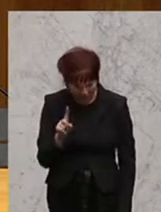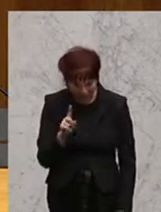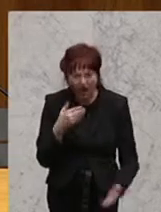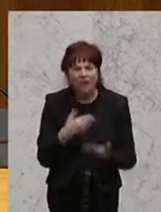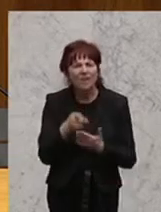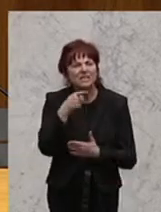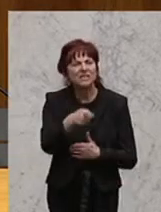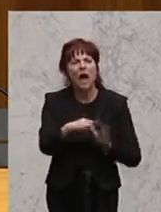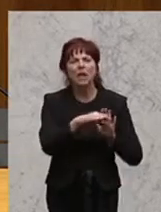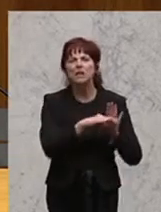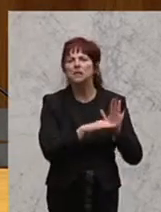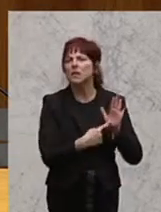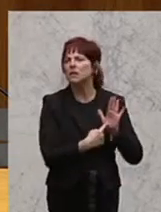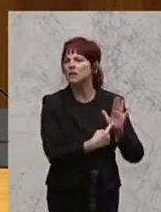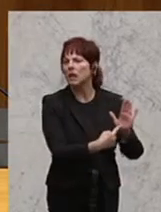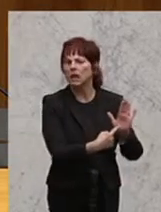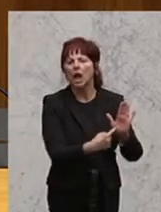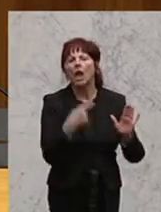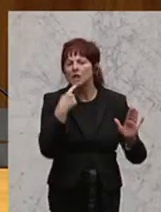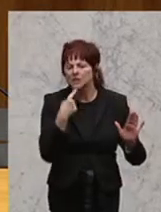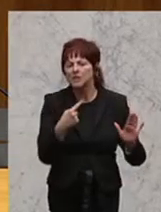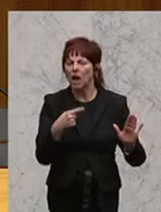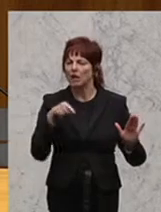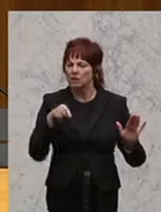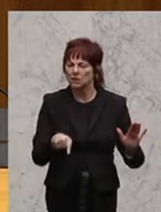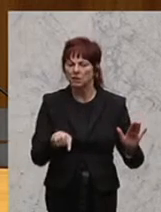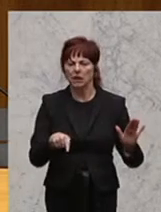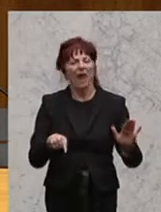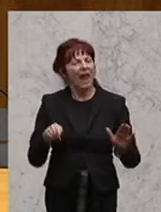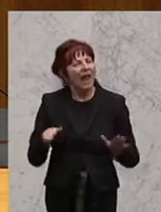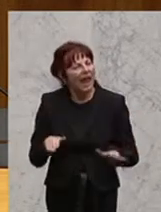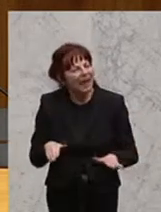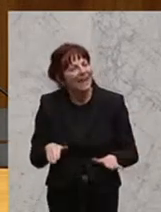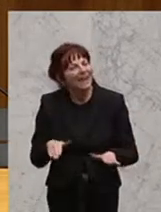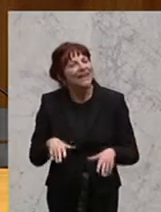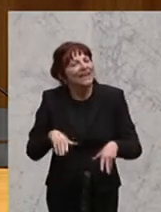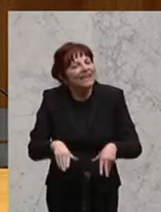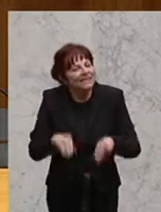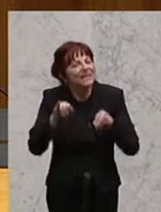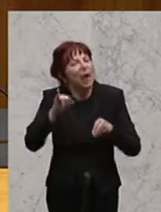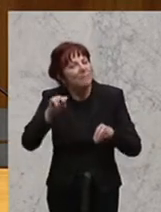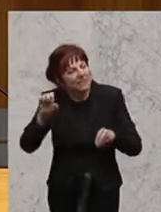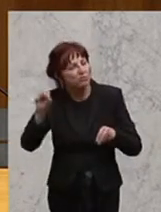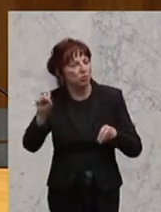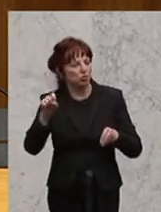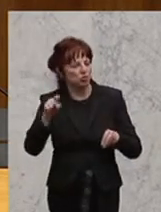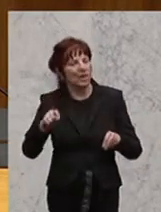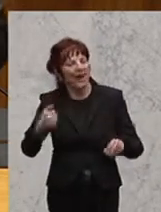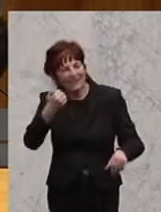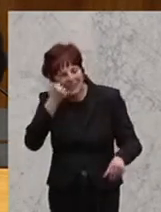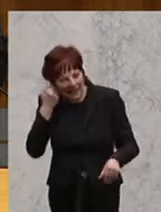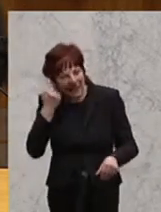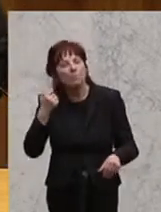bringen, ist eine Einzementierung, eine Einzementierung des Islamismus in Österreich. Sie erledigen mit diesem Gesetz die